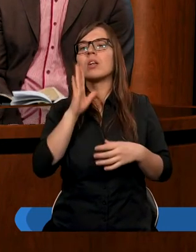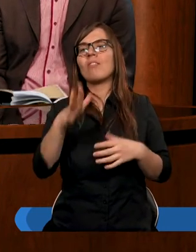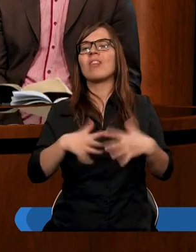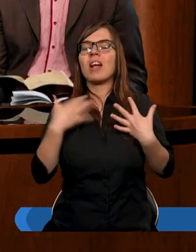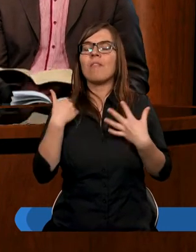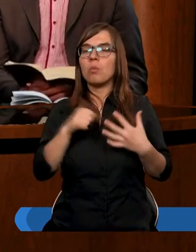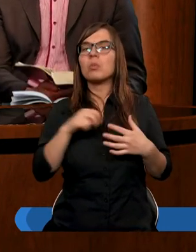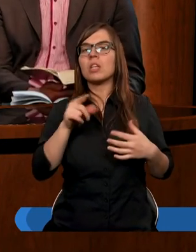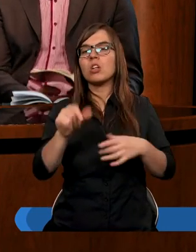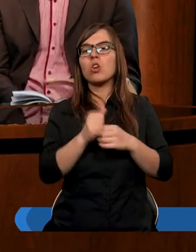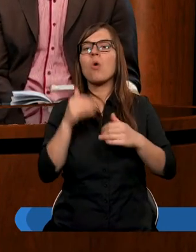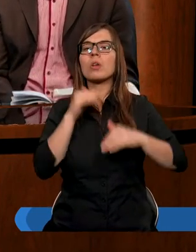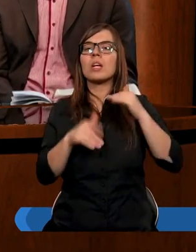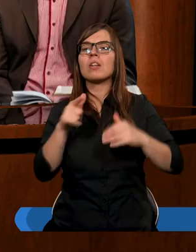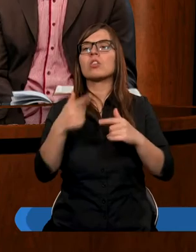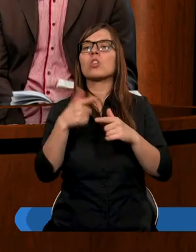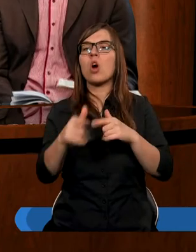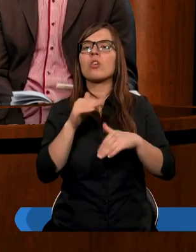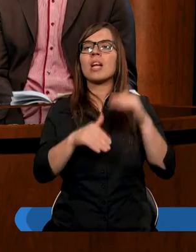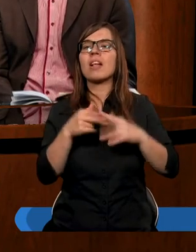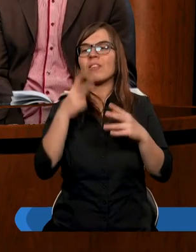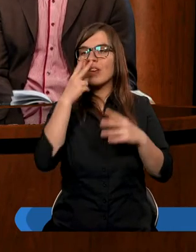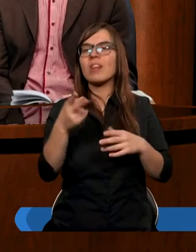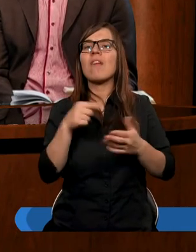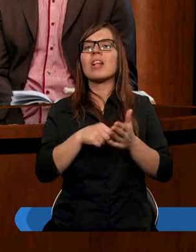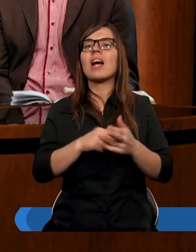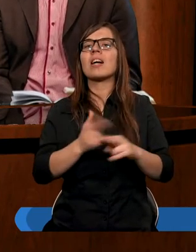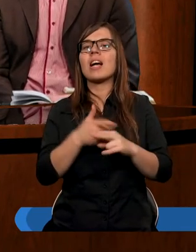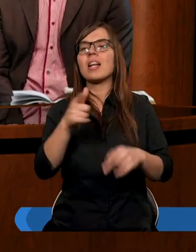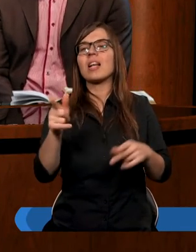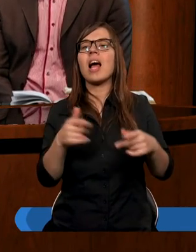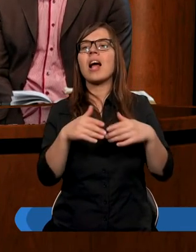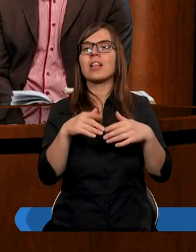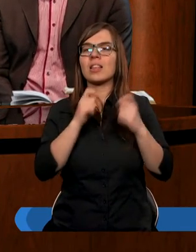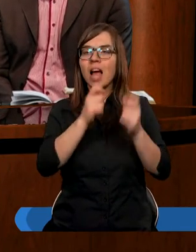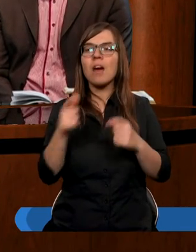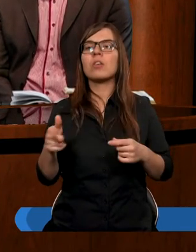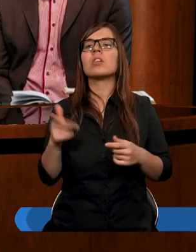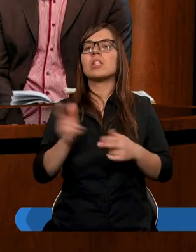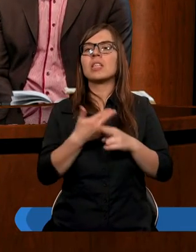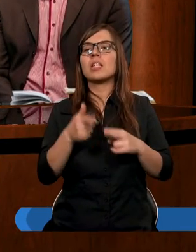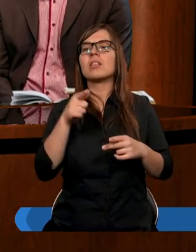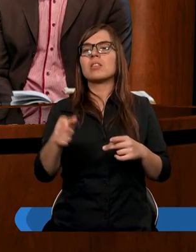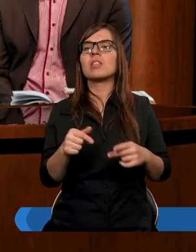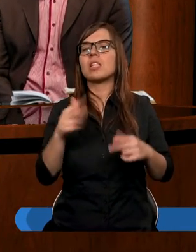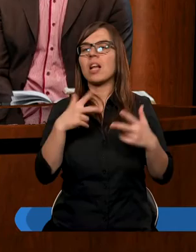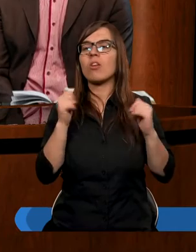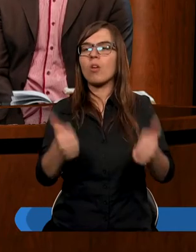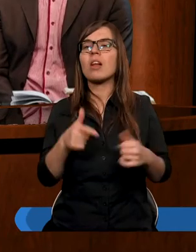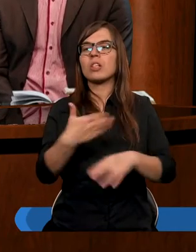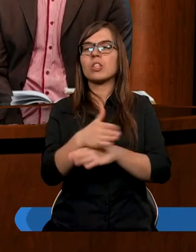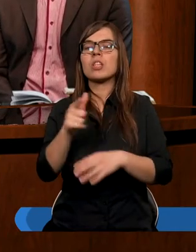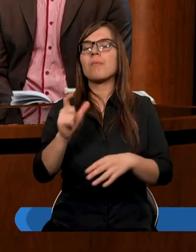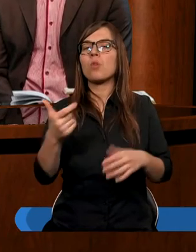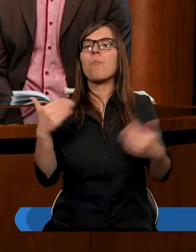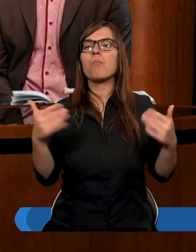wydawałoby się, że są szczęśliwe, to dopiero to szczęście widzą wtedy, kiedy je darują, czyli kiedy się są w stanie dzielić